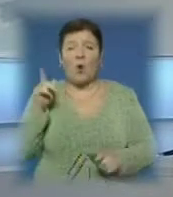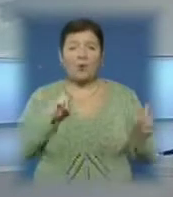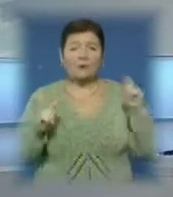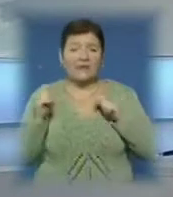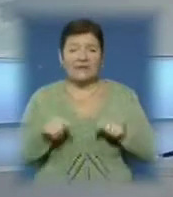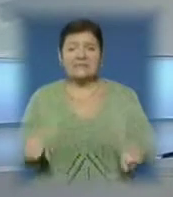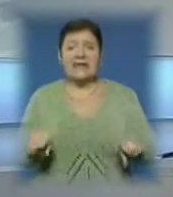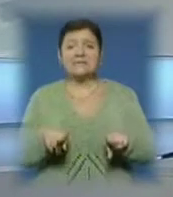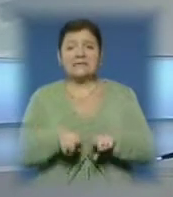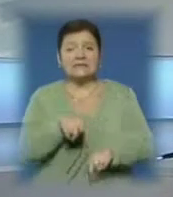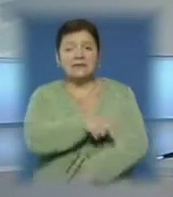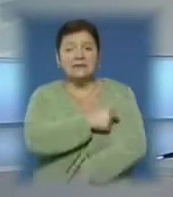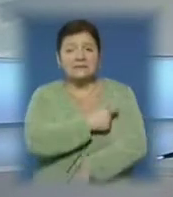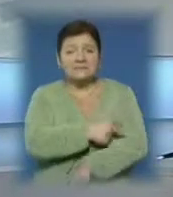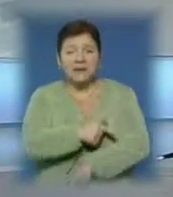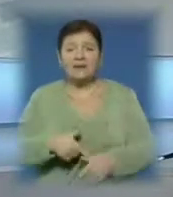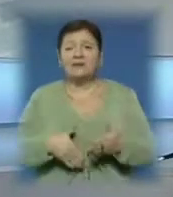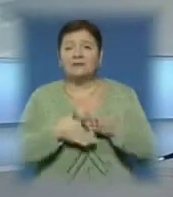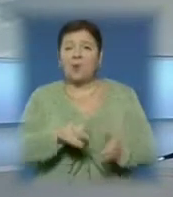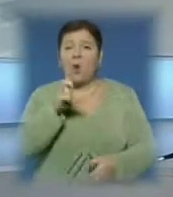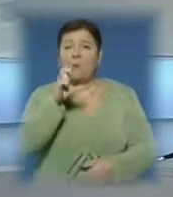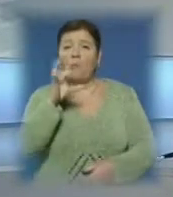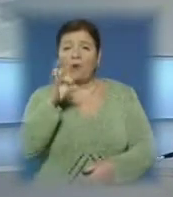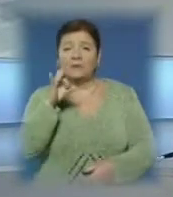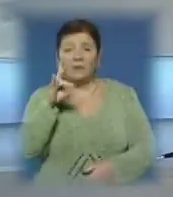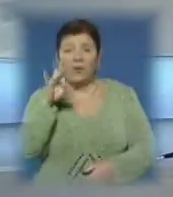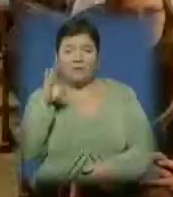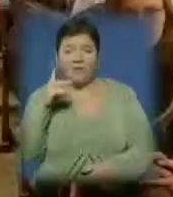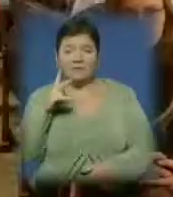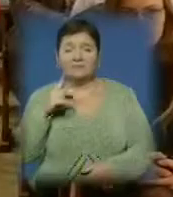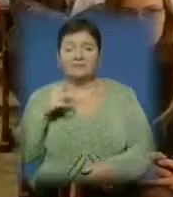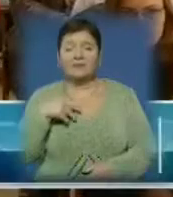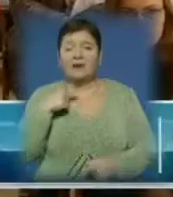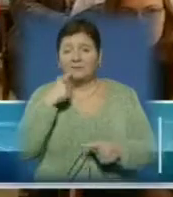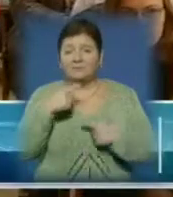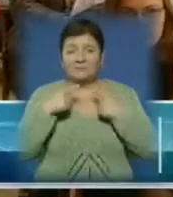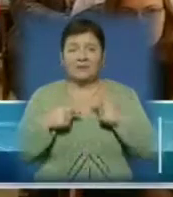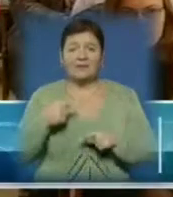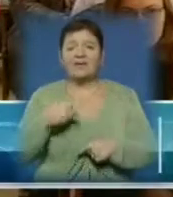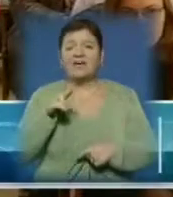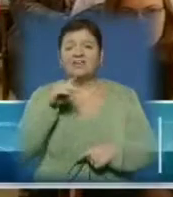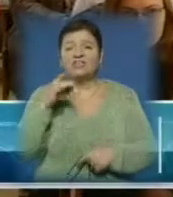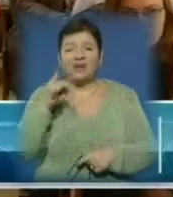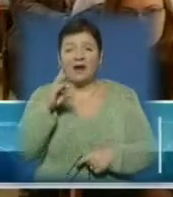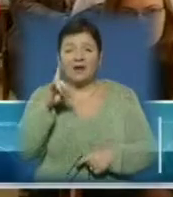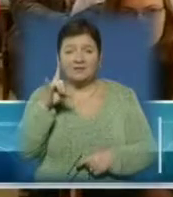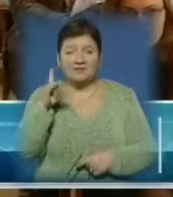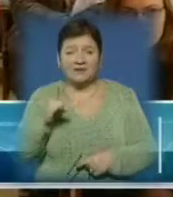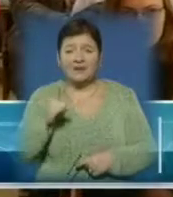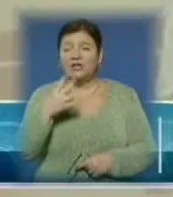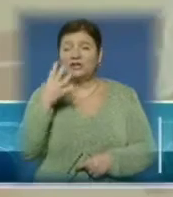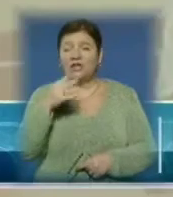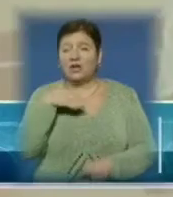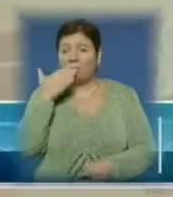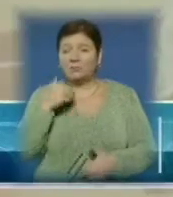сестринства. Доповідачем стала Реїса Боготирьова, котра вела мовлення з Черкас. На Закарпатті діяли чотири пункти включення. В